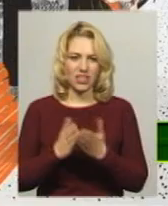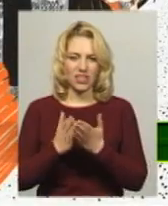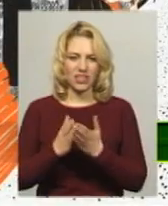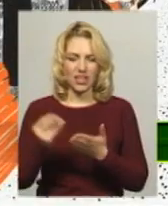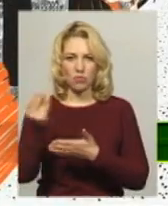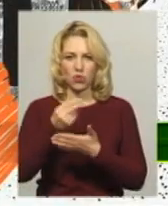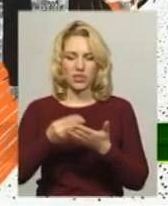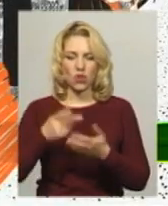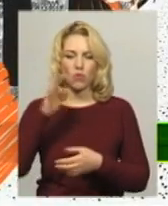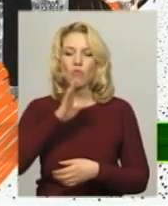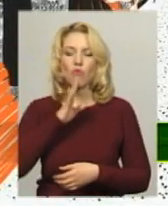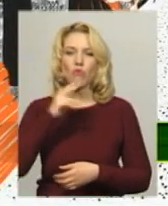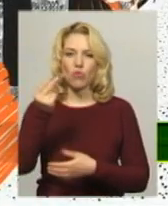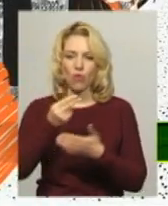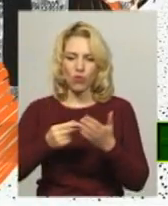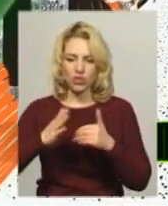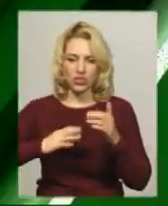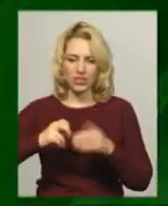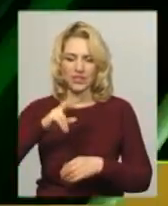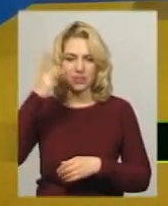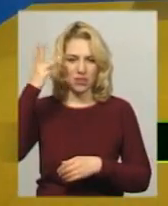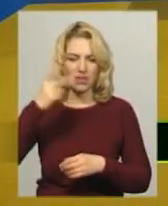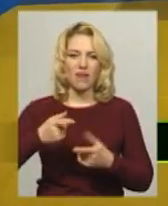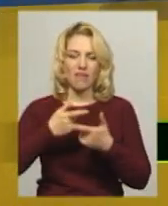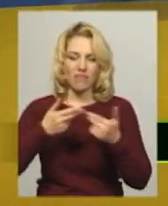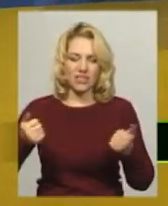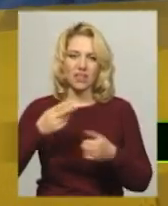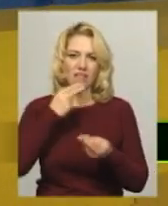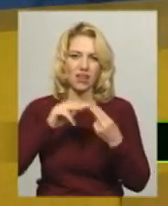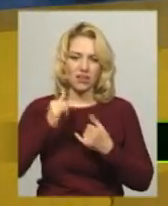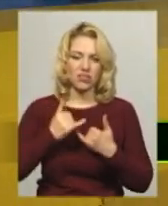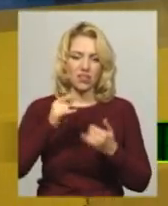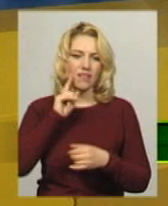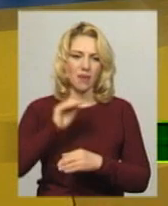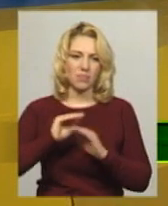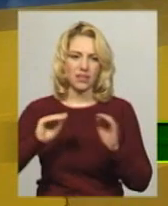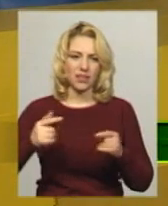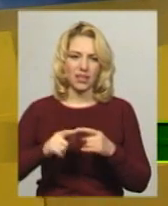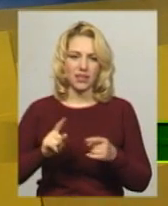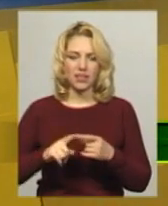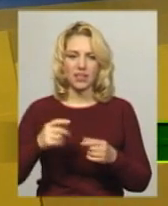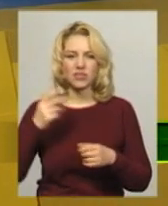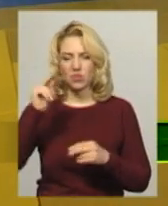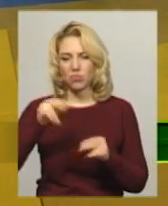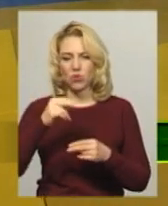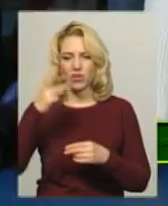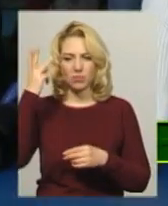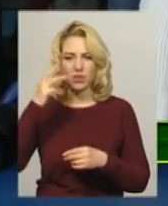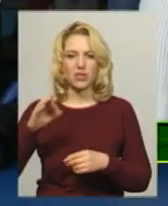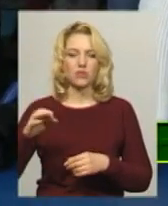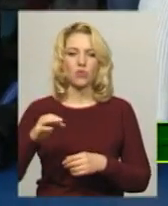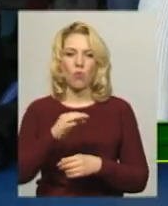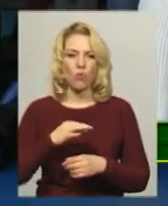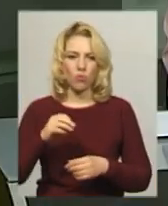художницею з Хмельниччини визнали найкращою для підлітків. Понад 200 спортсменів змагались на чемпіонаті Хмельницької області з рукопашного